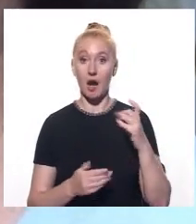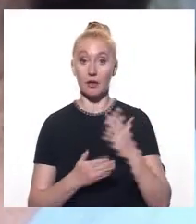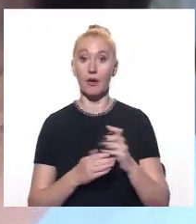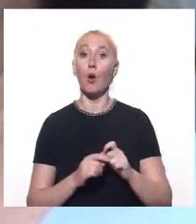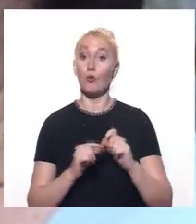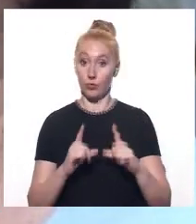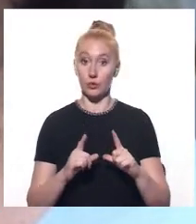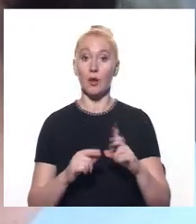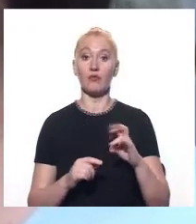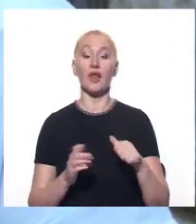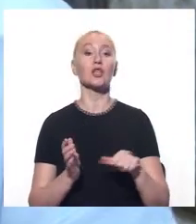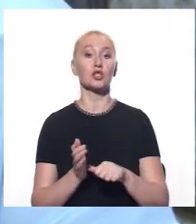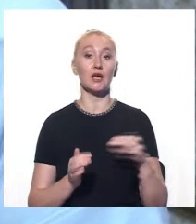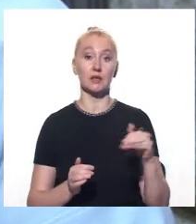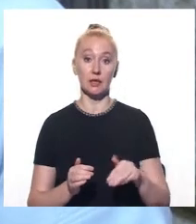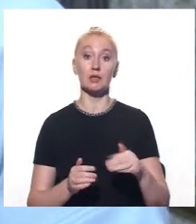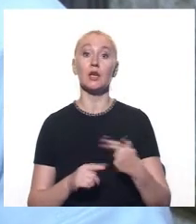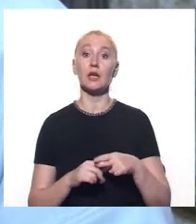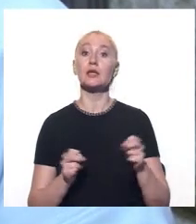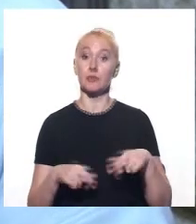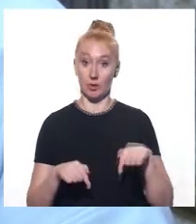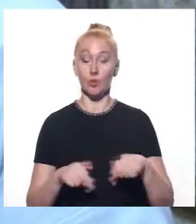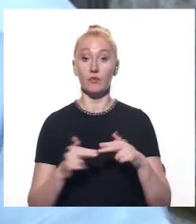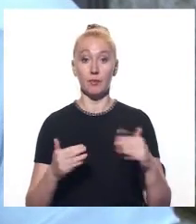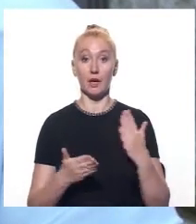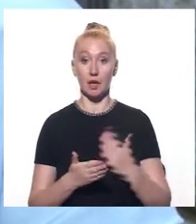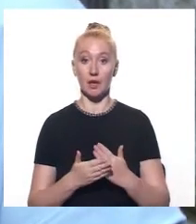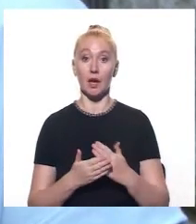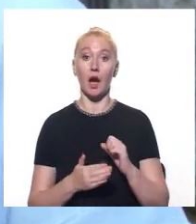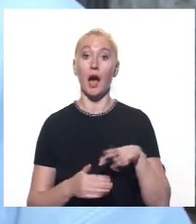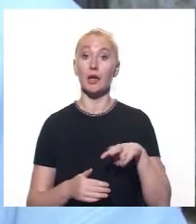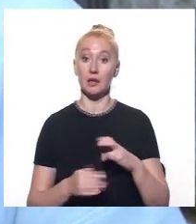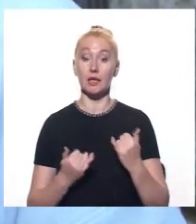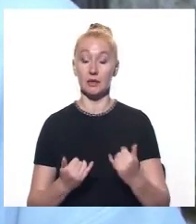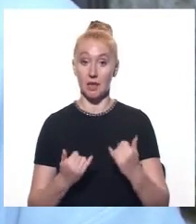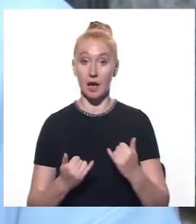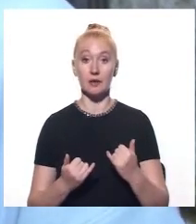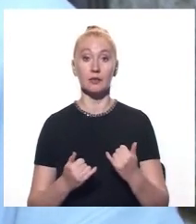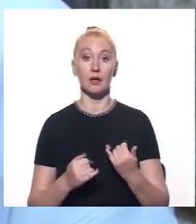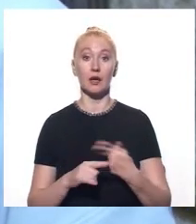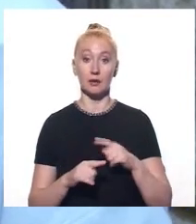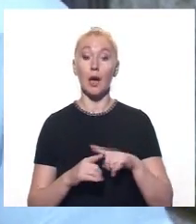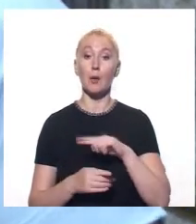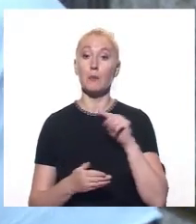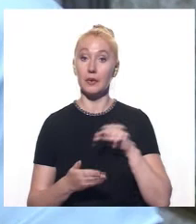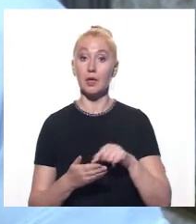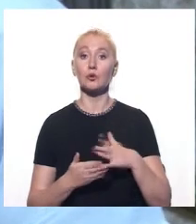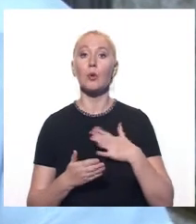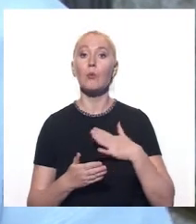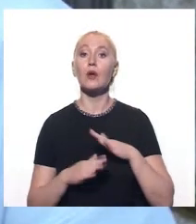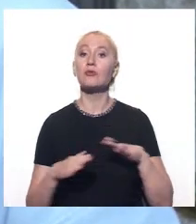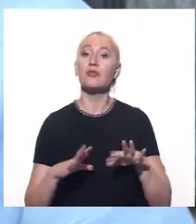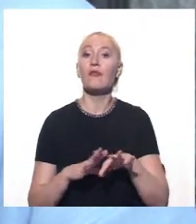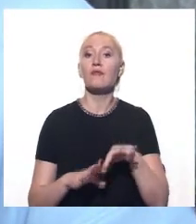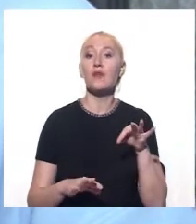подорожчав також на 6 тисяч. Є така спеціальність і в Дніпрі. Але зараз так стоїть питання, що моя дитина має